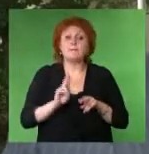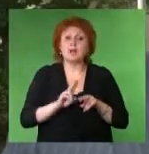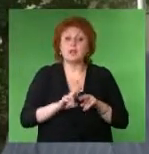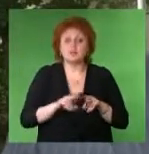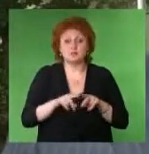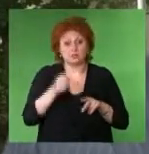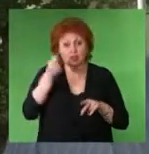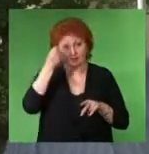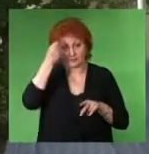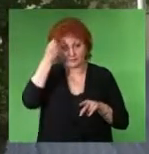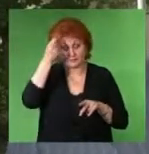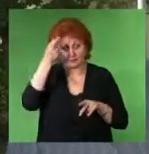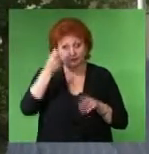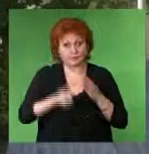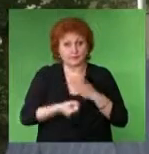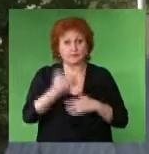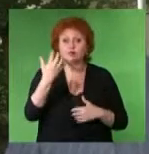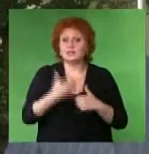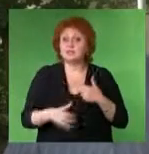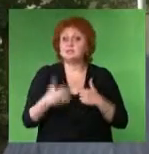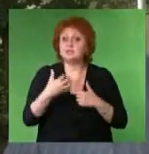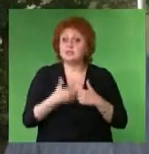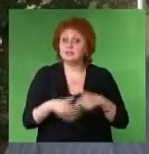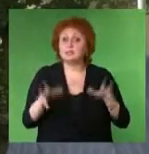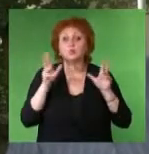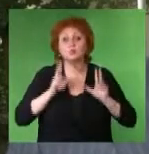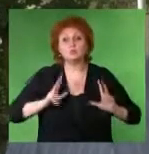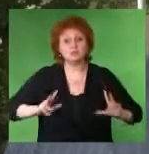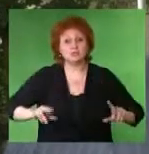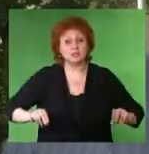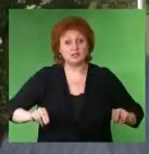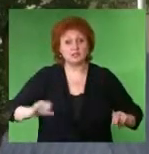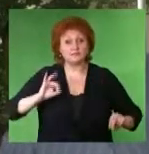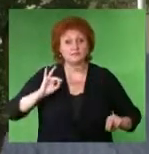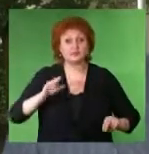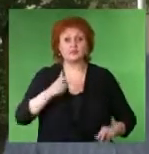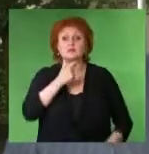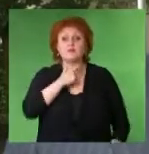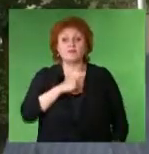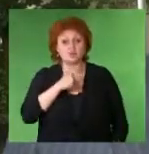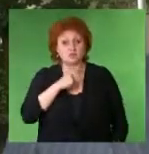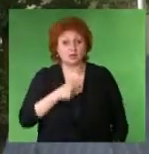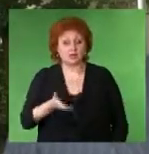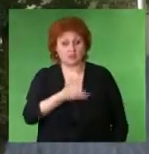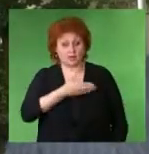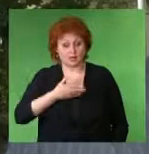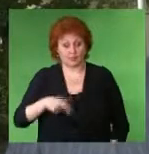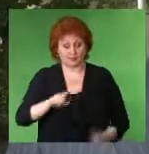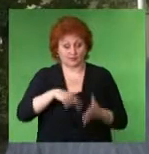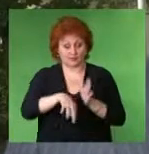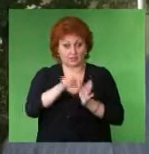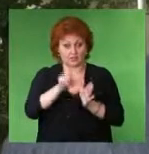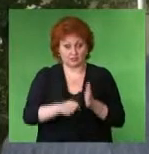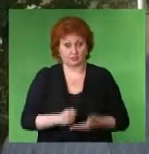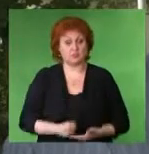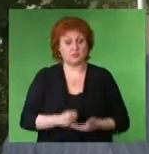такая идея появилась среди и преподавателей, и вожатых Мы эту идею в